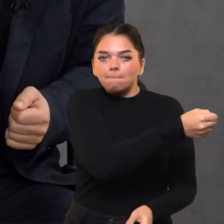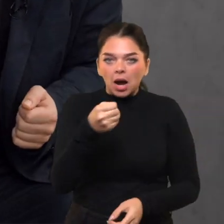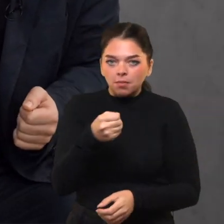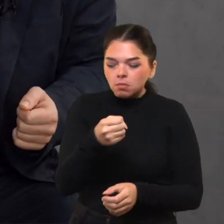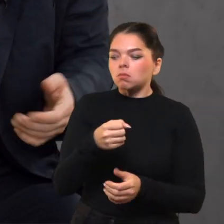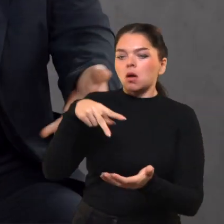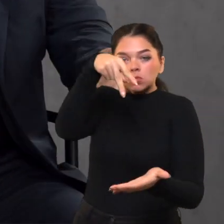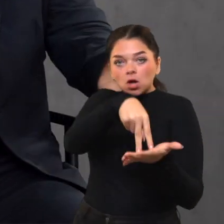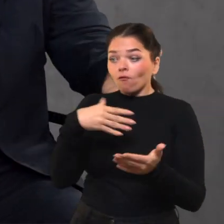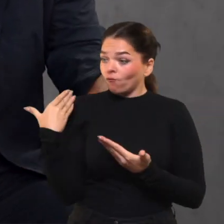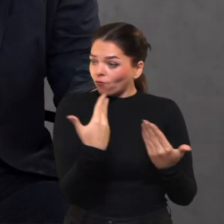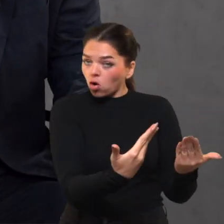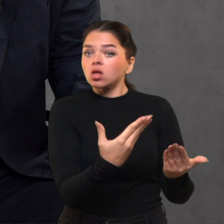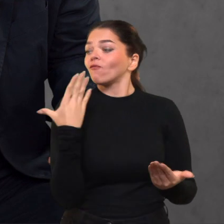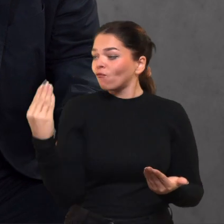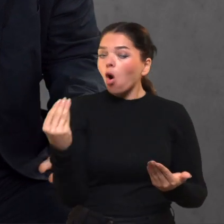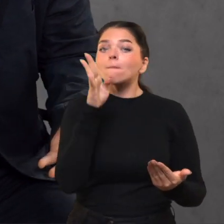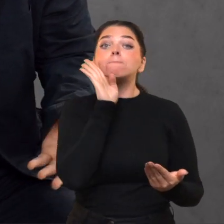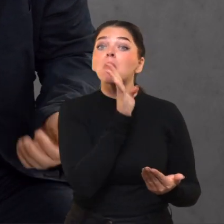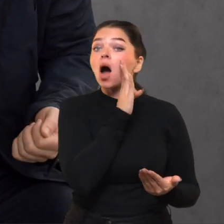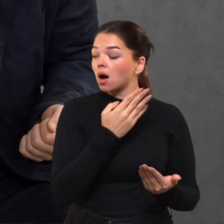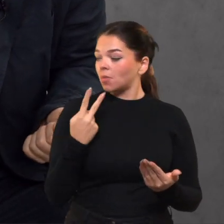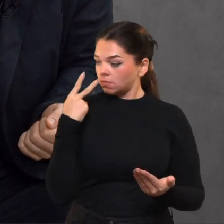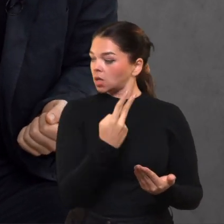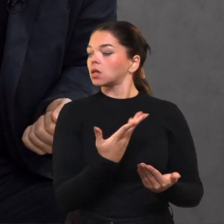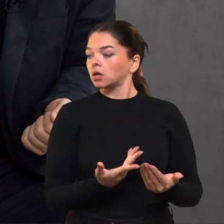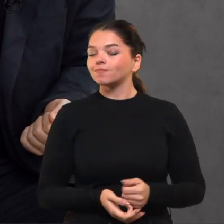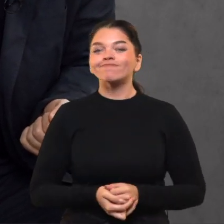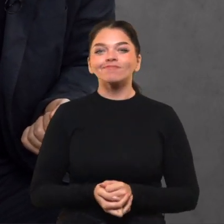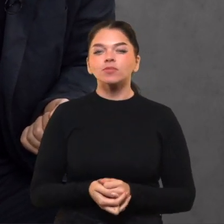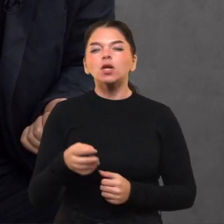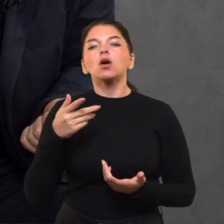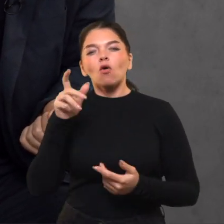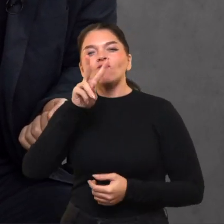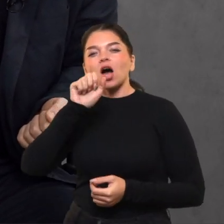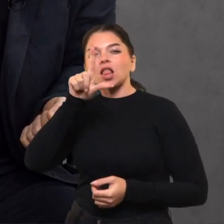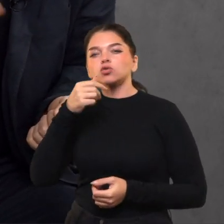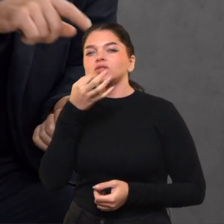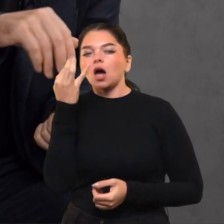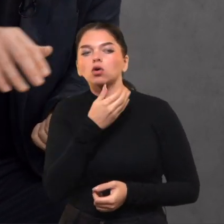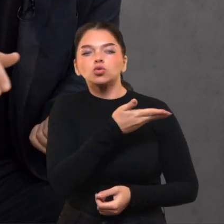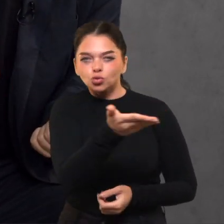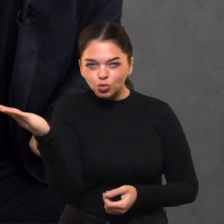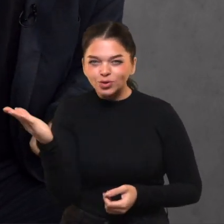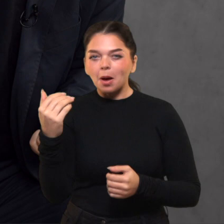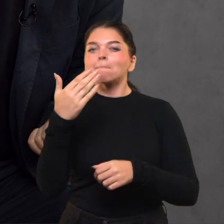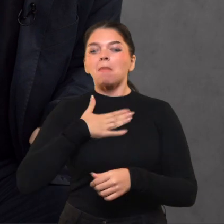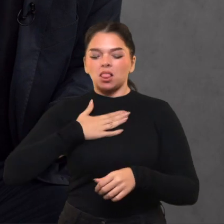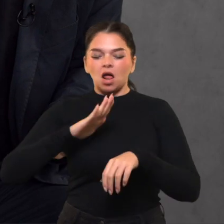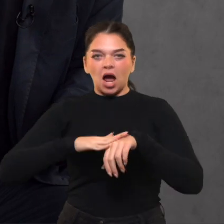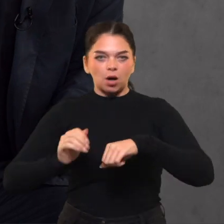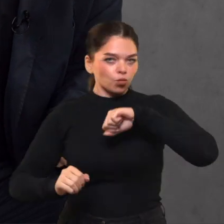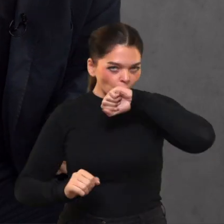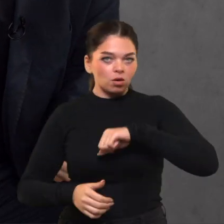sako, žinot, ir pastatė, va, štai tavo motnė. norėjo tai pamatyti. Ir sako, žiūrėkit, jūs visi man bučiuojat ranką.